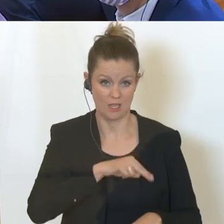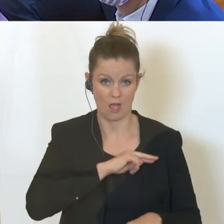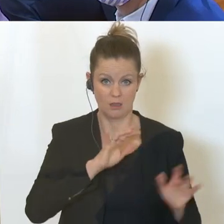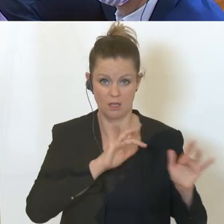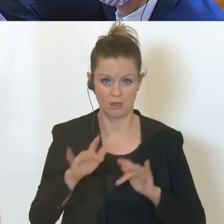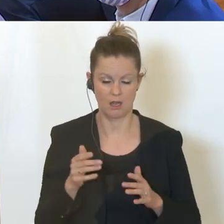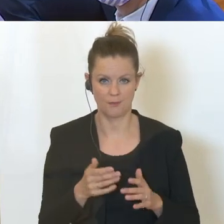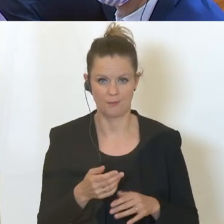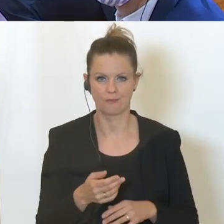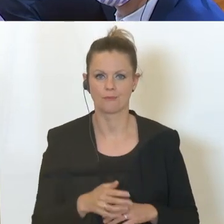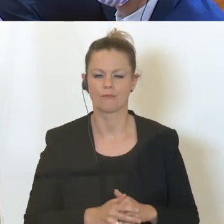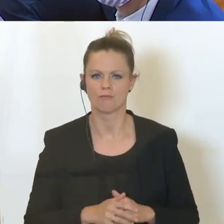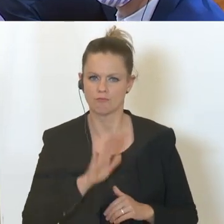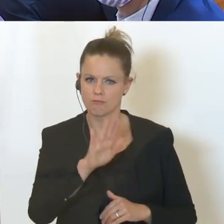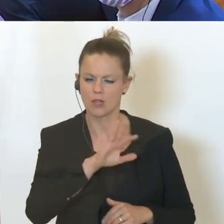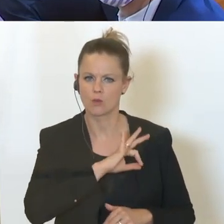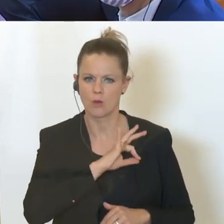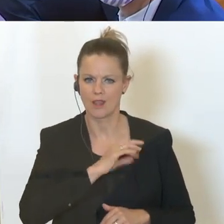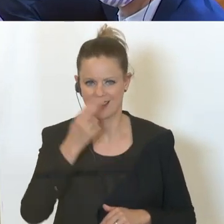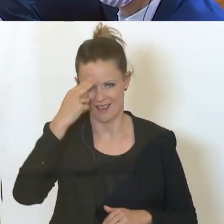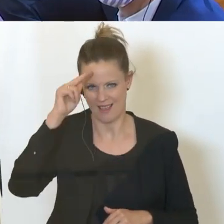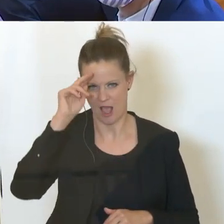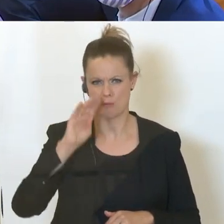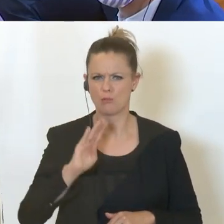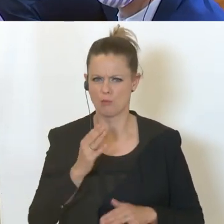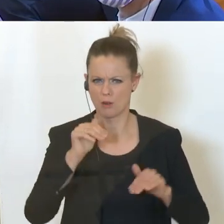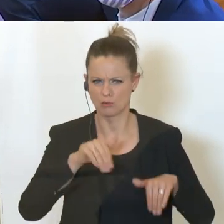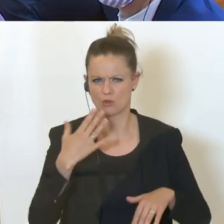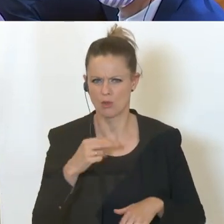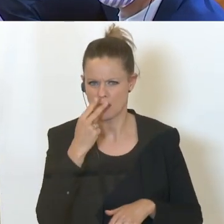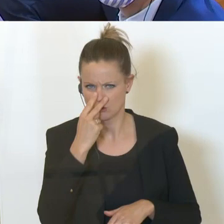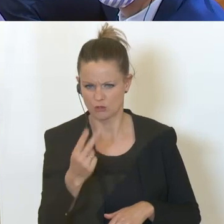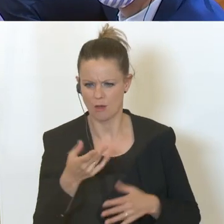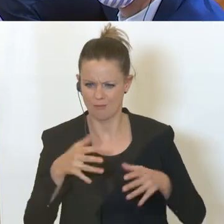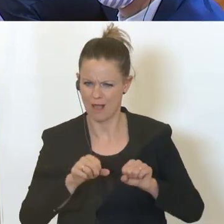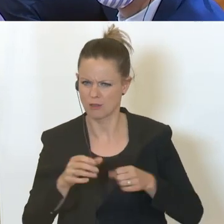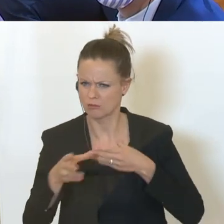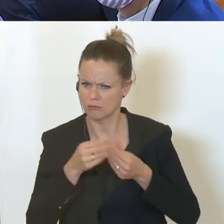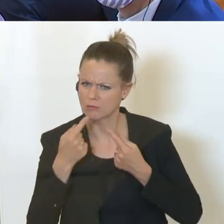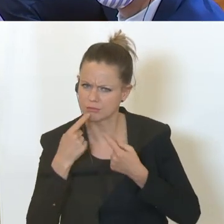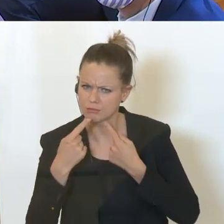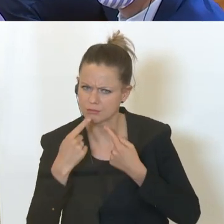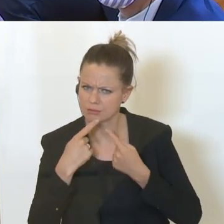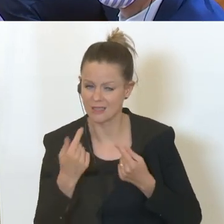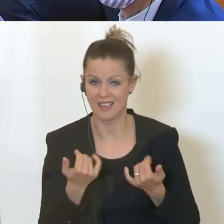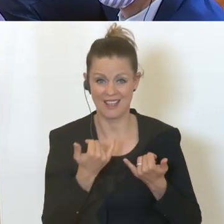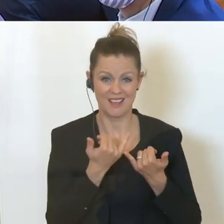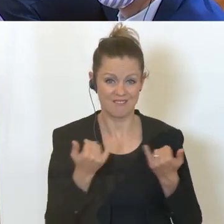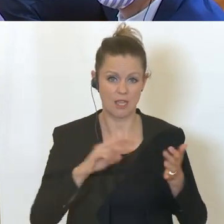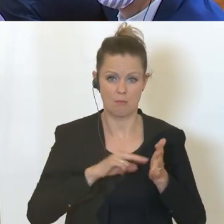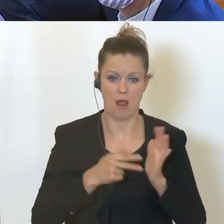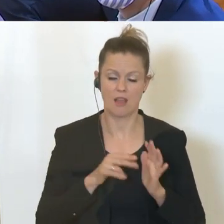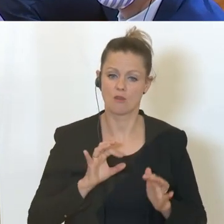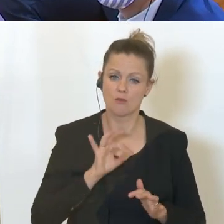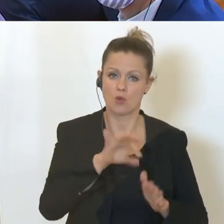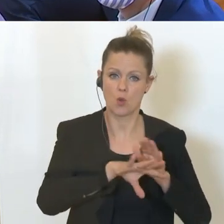Der Kollege, der Herr Blümel hat gesagt, er schaut sich das mal länger an mit Banken. Was ist da konkret geplant, um diese Situation für